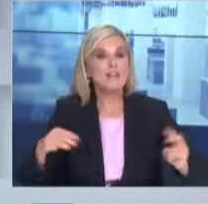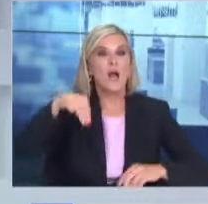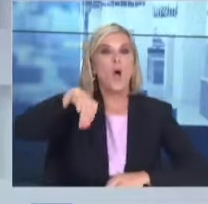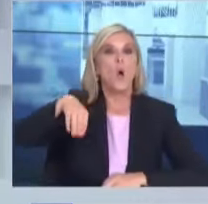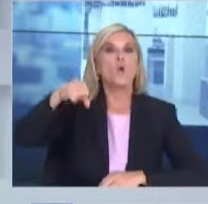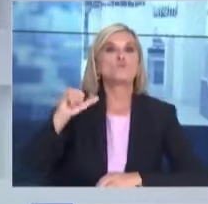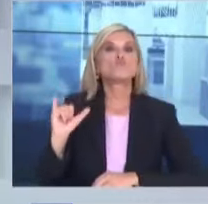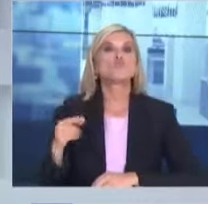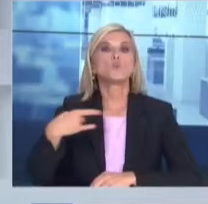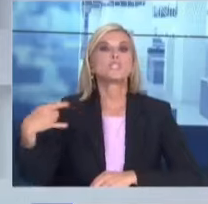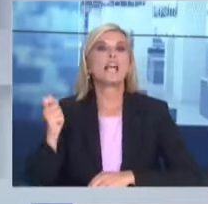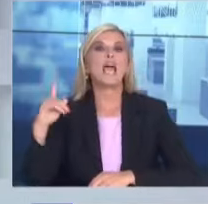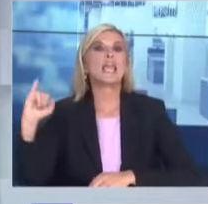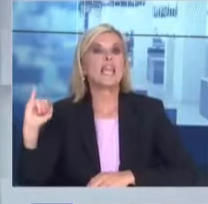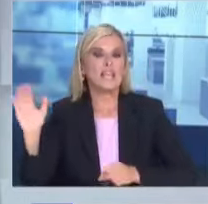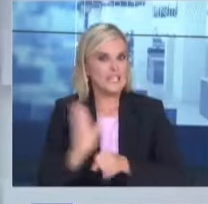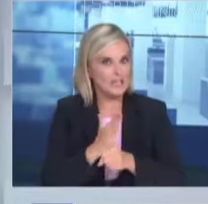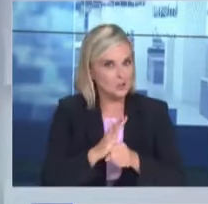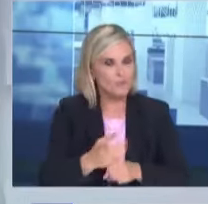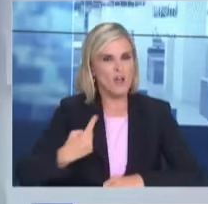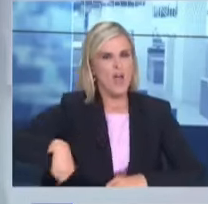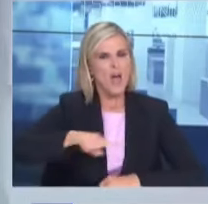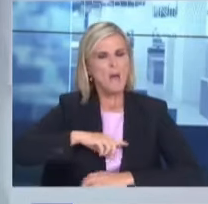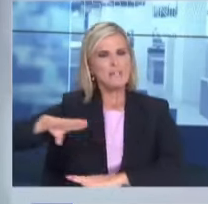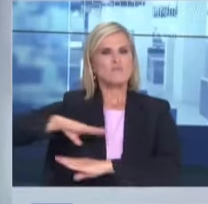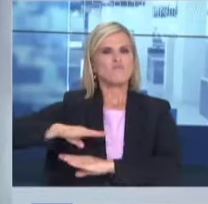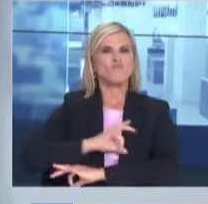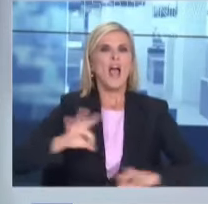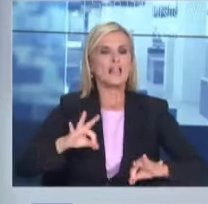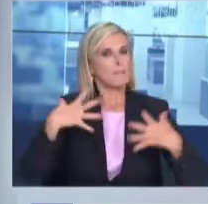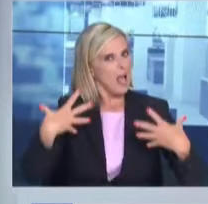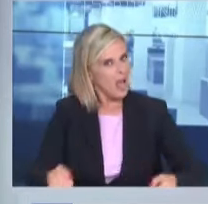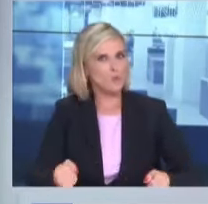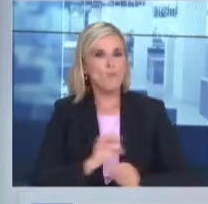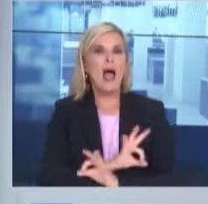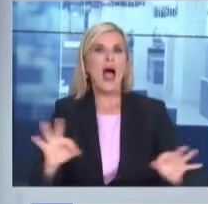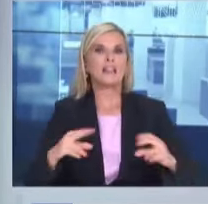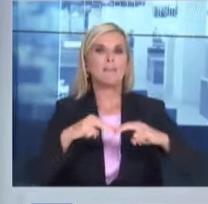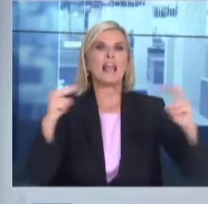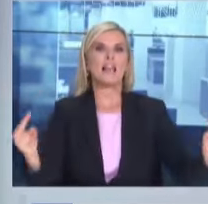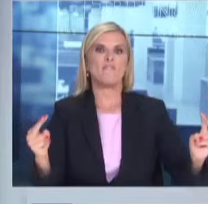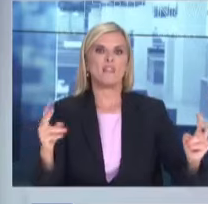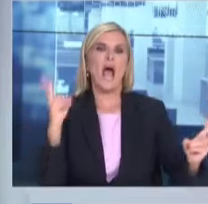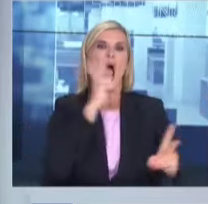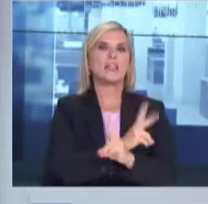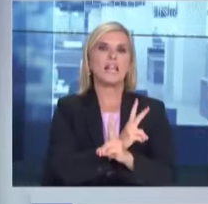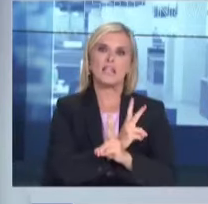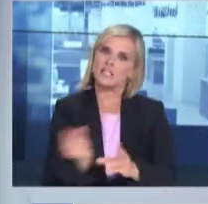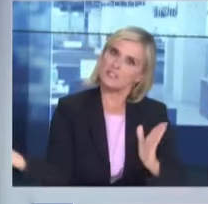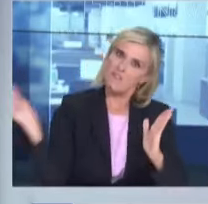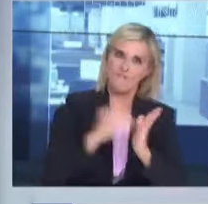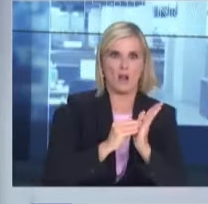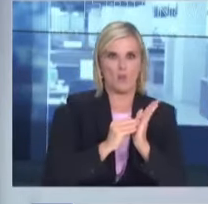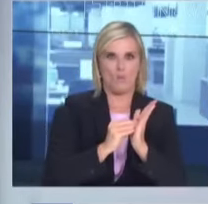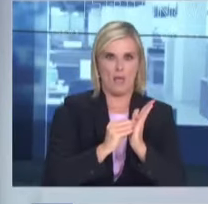άλλες γέφυρες οι ένοπλες δινάμεις είναι σε ετοιμότητα και μπορούν να διαθέσουν γέφυρες μπέλη προκειμένου να γεφυρώσουν αυτές που καταστρέφονται Επιπλέον αυτού έχουμε